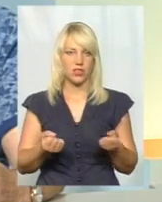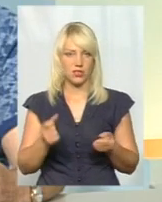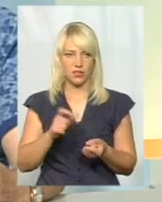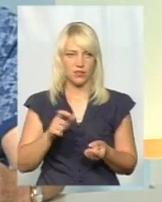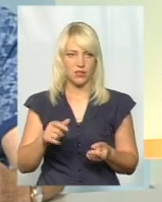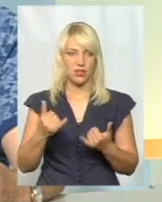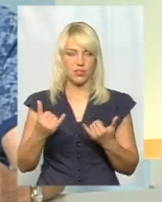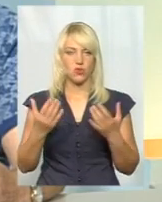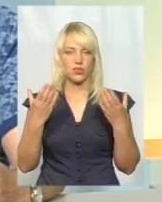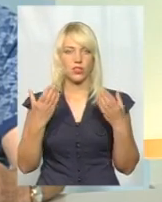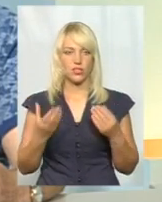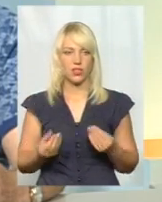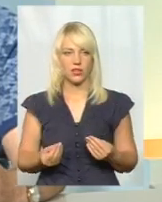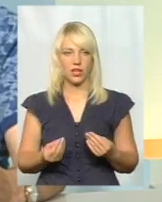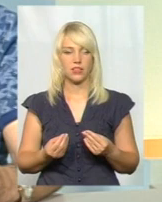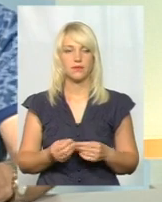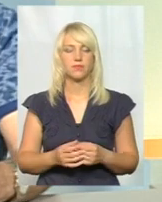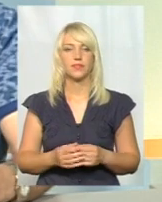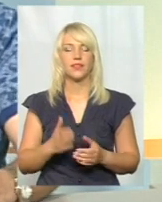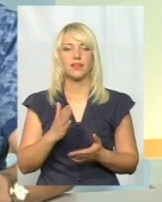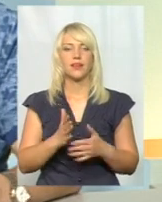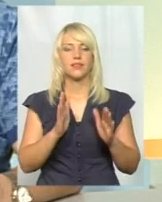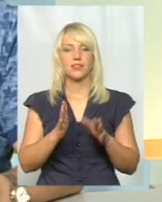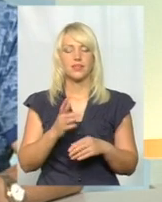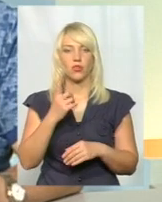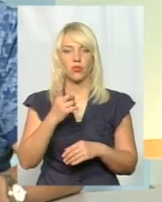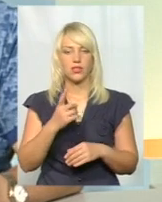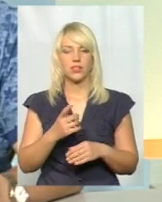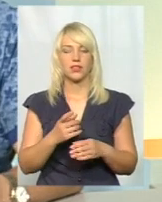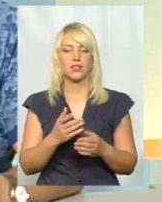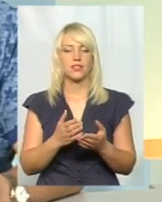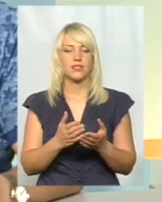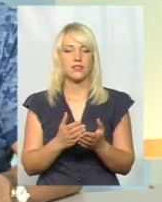На сьогоднішній день є тільки один спосіб